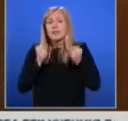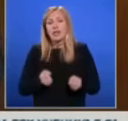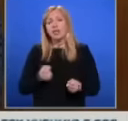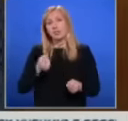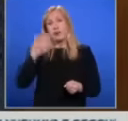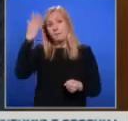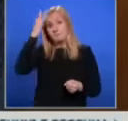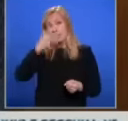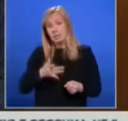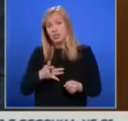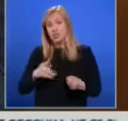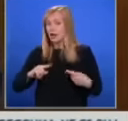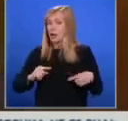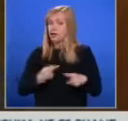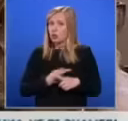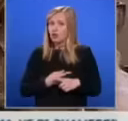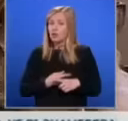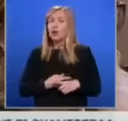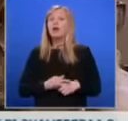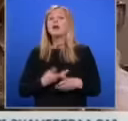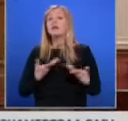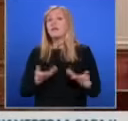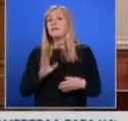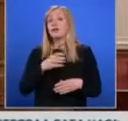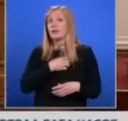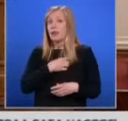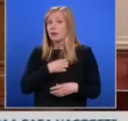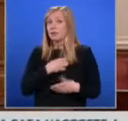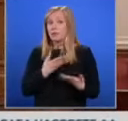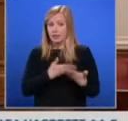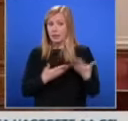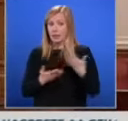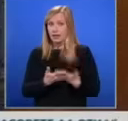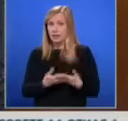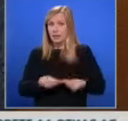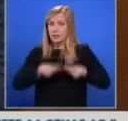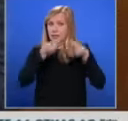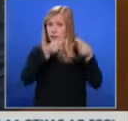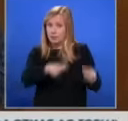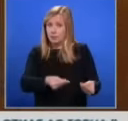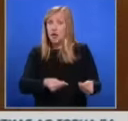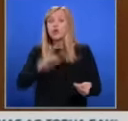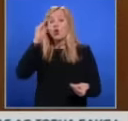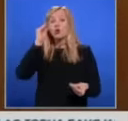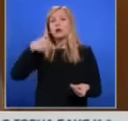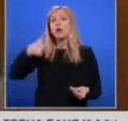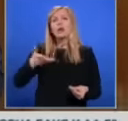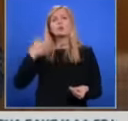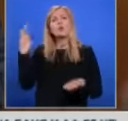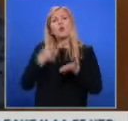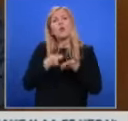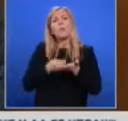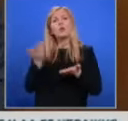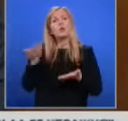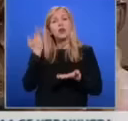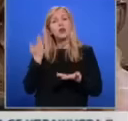колегите от ГЕРБ и конкретно господин Георгиев. Тези две ръце съм ги донесал за господин Георгиев, от много отдавна съм го и купил, той има